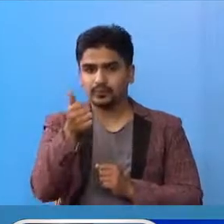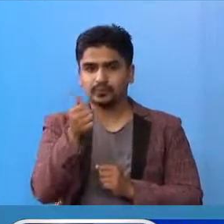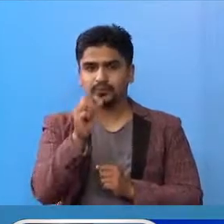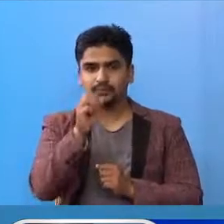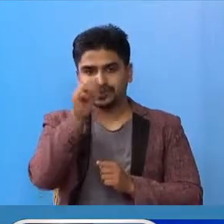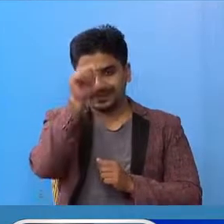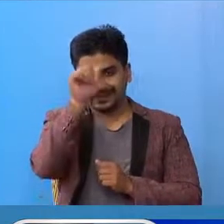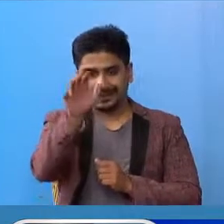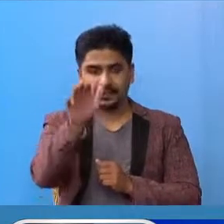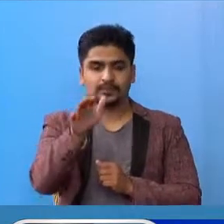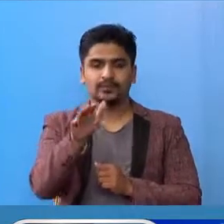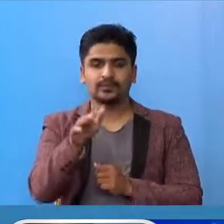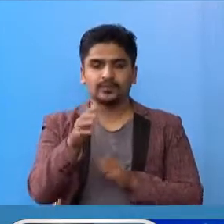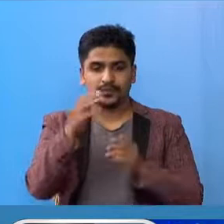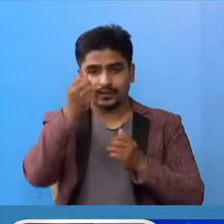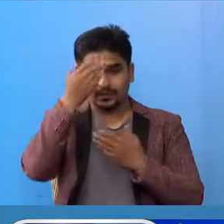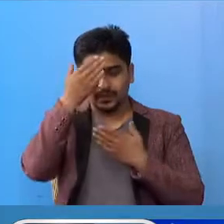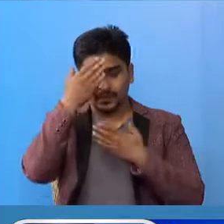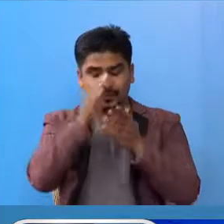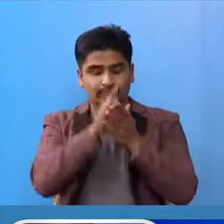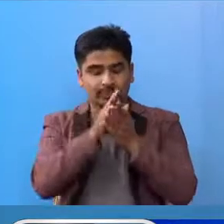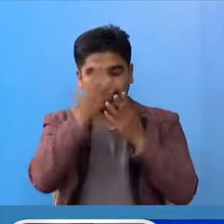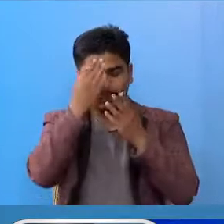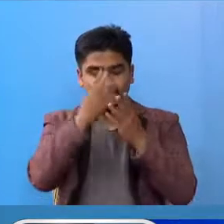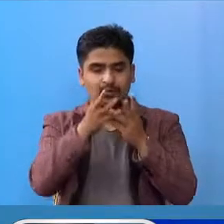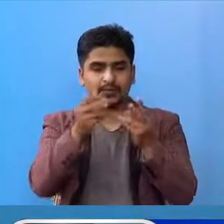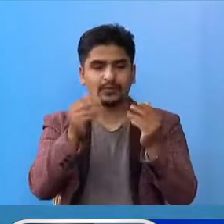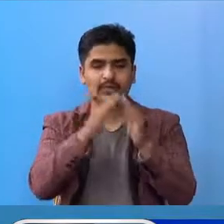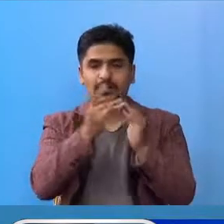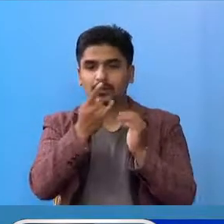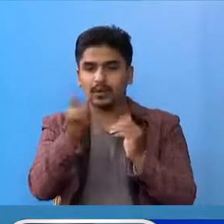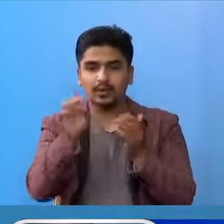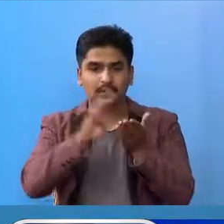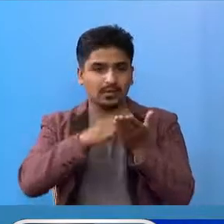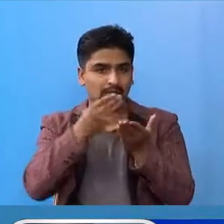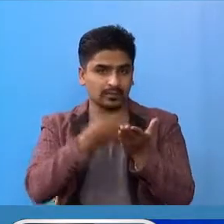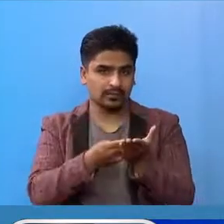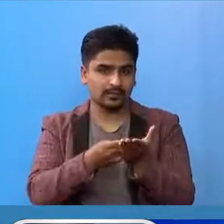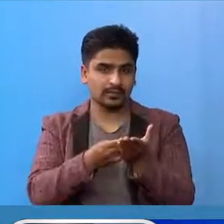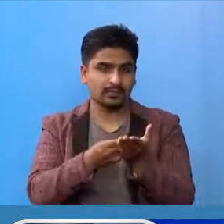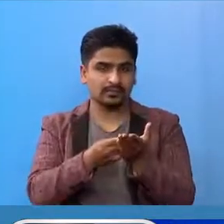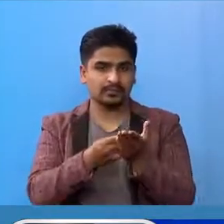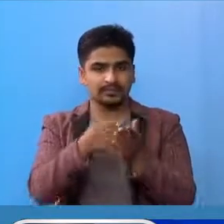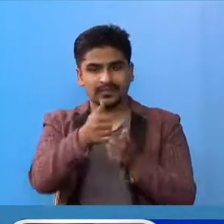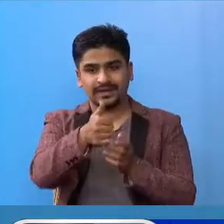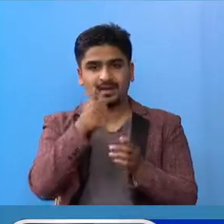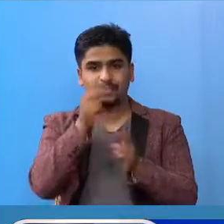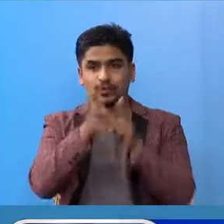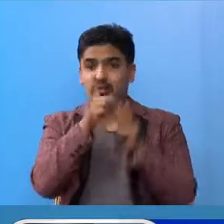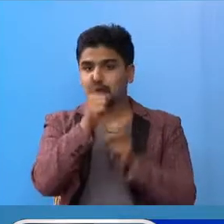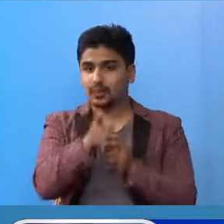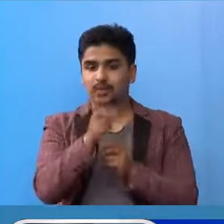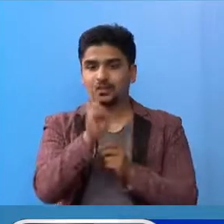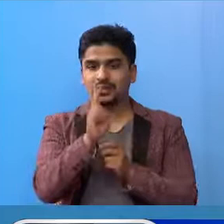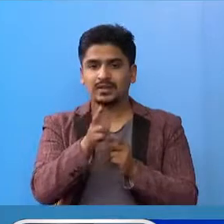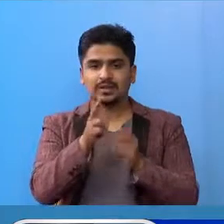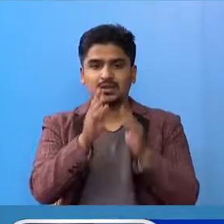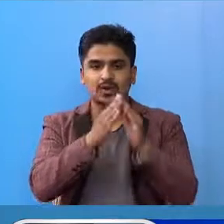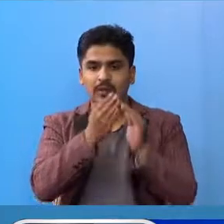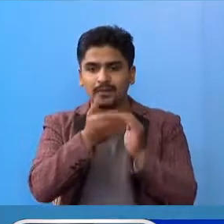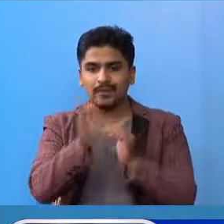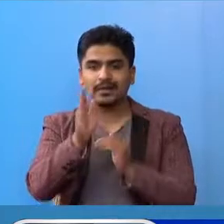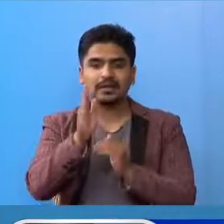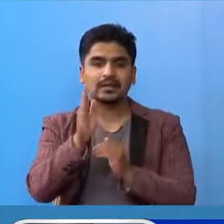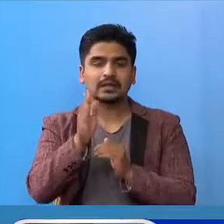बनना चांचू संक्रमण मुक्त भाई घर फर्किनू बने को राम्रोग गुराओ ये सरी घर मा